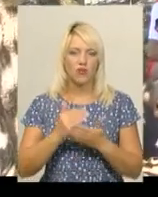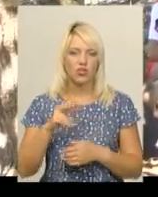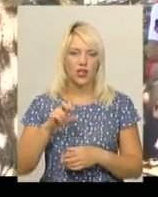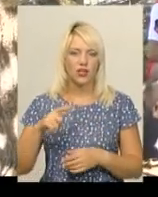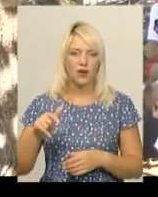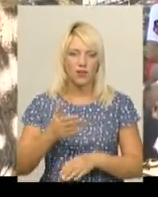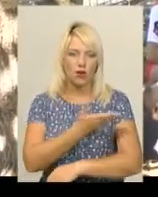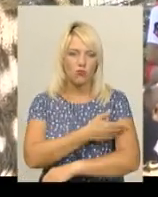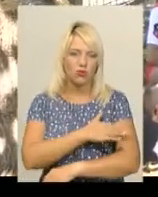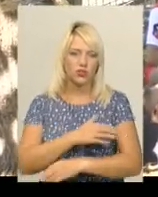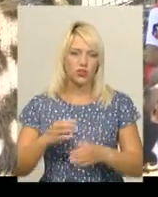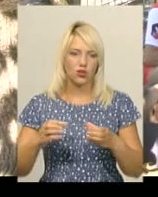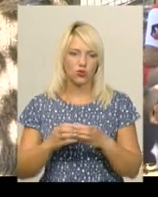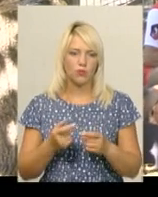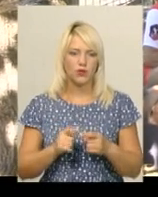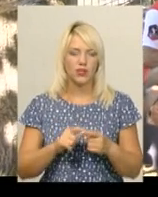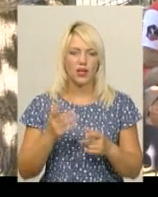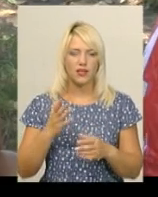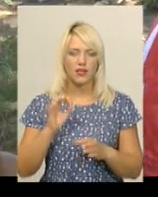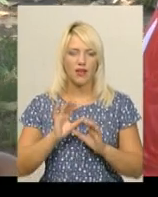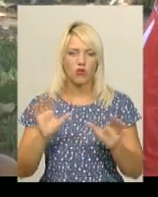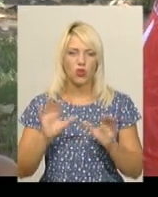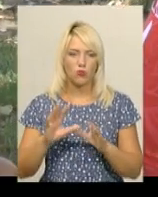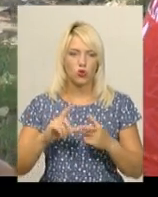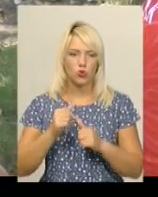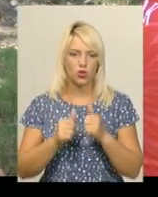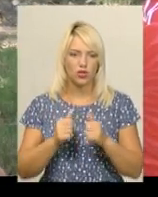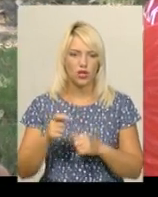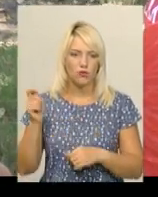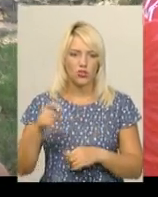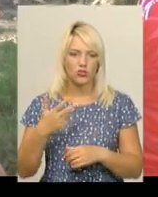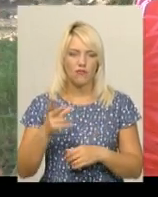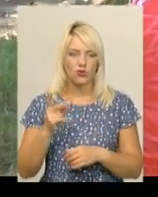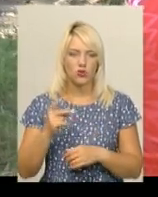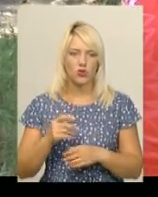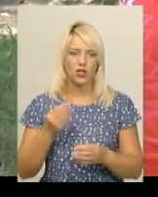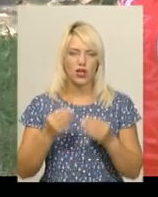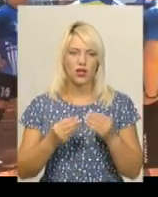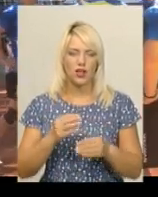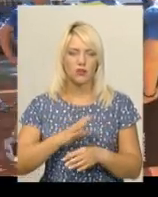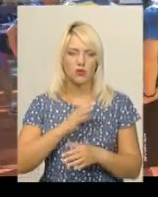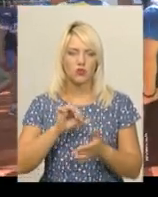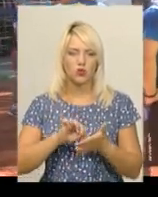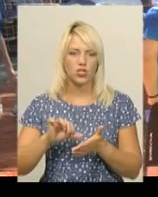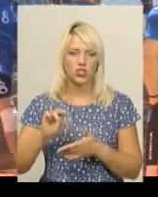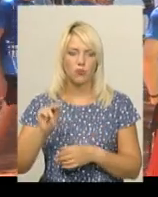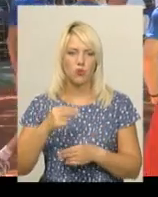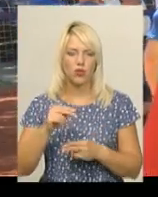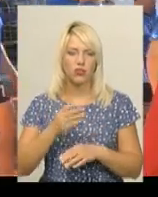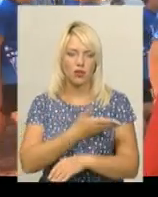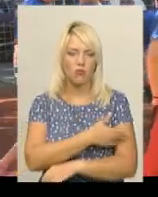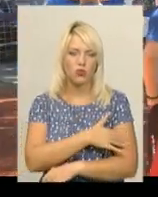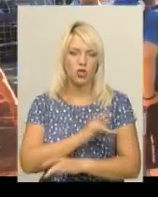У польському клубі «Каманволі», який на волейбольний турнір до Хмельницького приїздить вдруге, грають колишні учасники чемпіонатів Польщі,